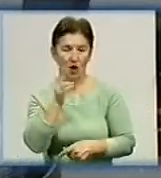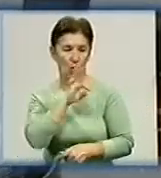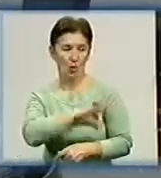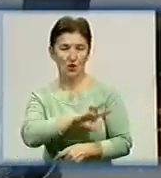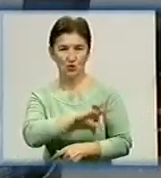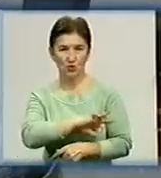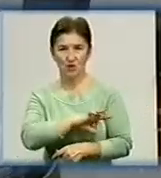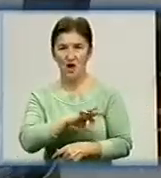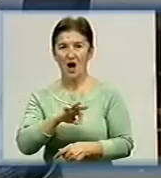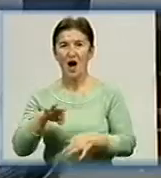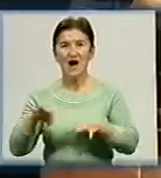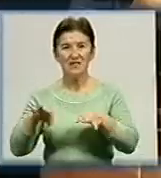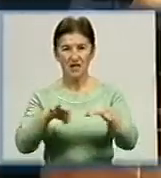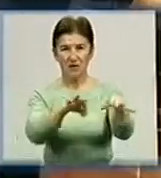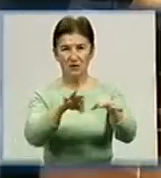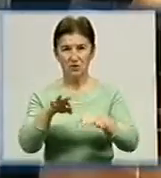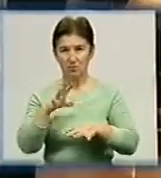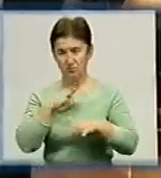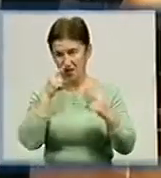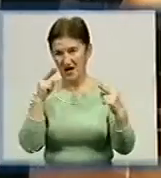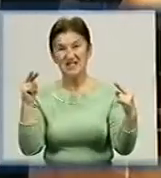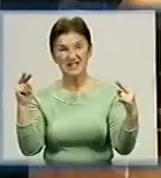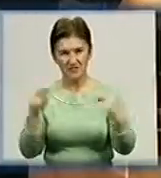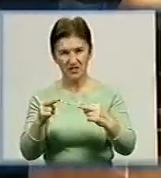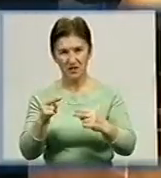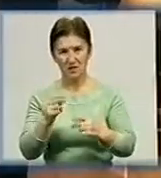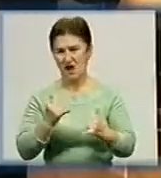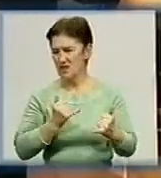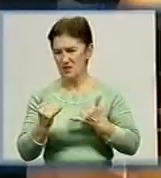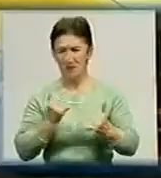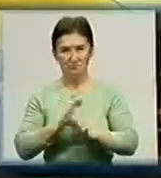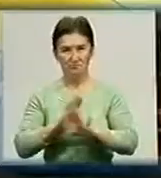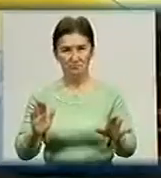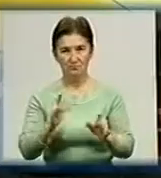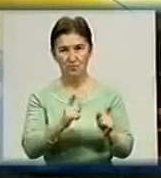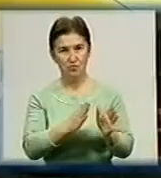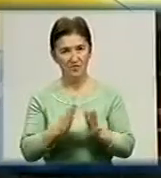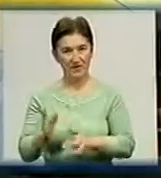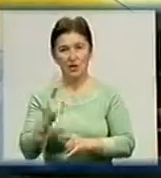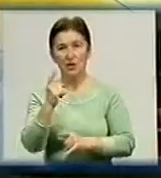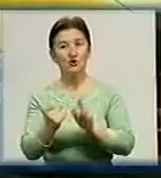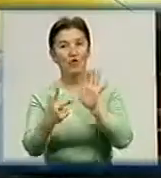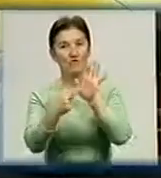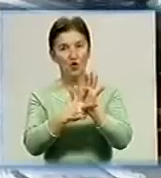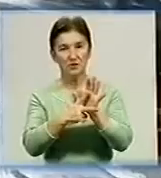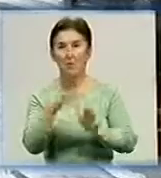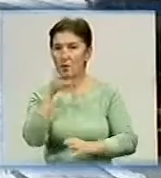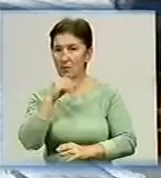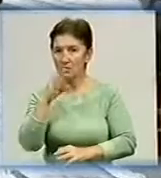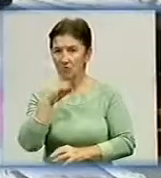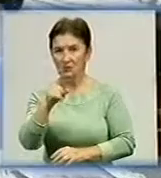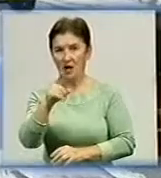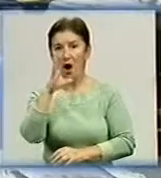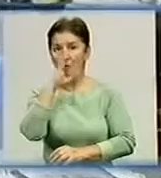транспортом і вже неодноразово був свідком нетактовної поведінки водіїв. Останній цидент трапився з ним на 108-му маршруті. Під'їхала